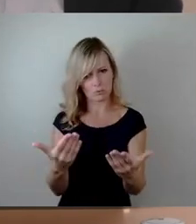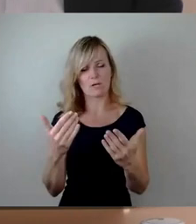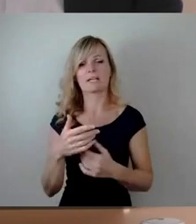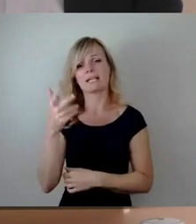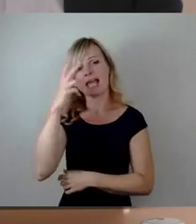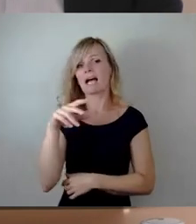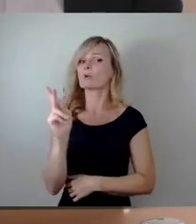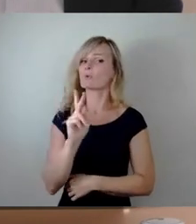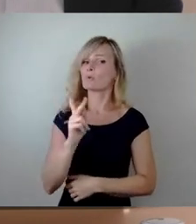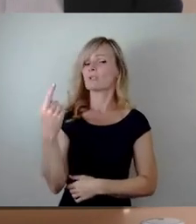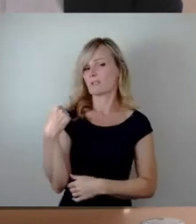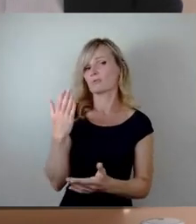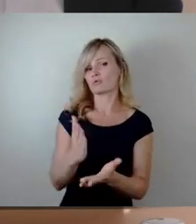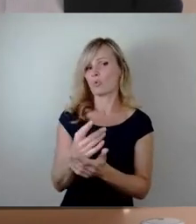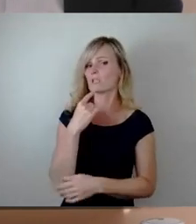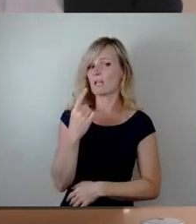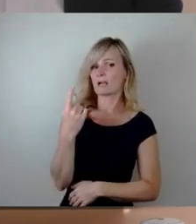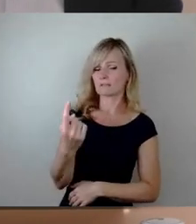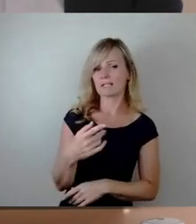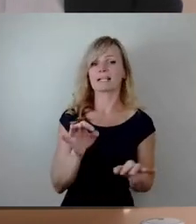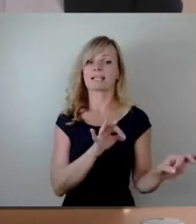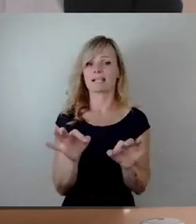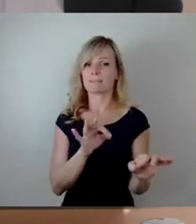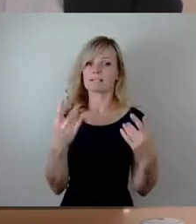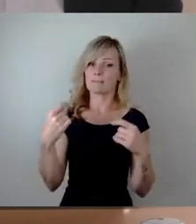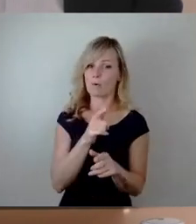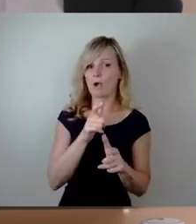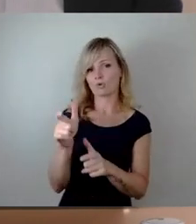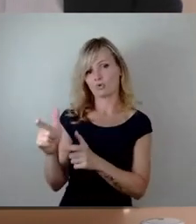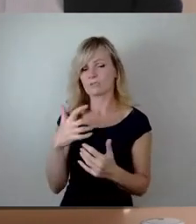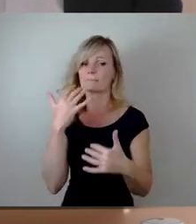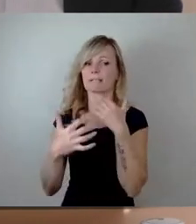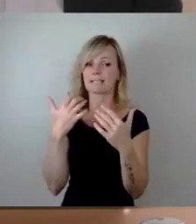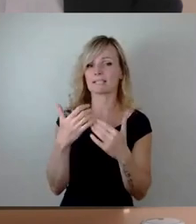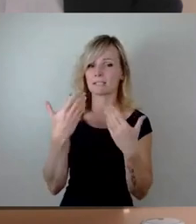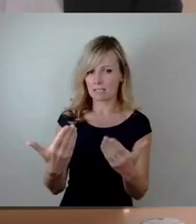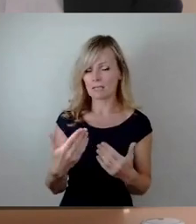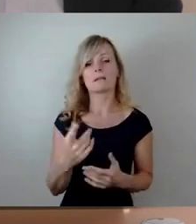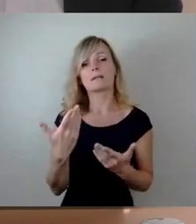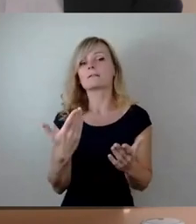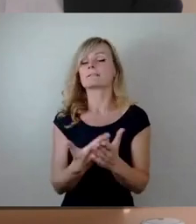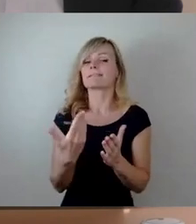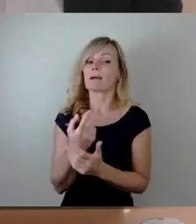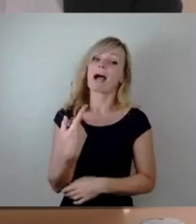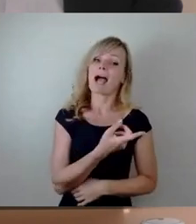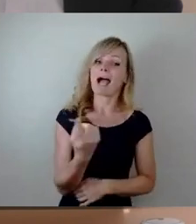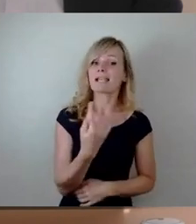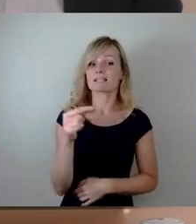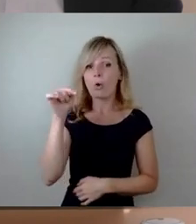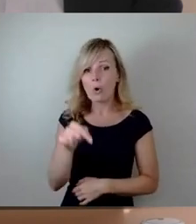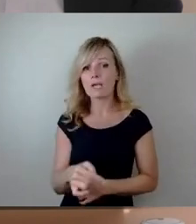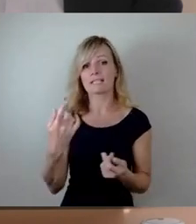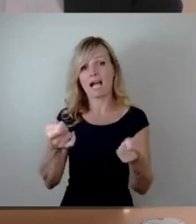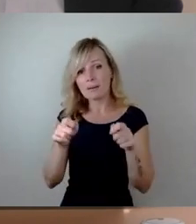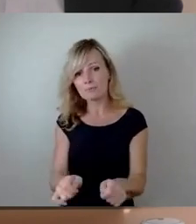auch schon vor, dass er natürlich regelmäßig auch im Bauausschuss darüber weiter berichten wird. Und insoweit wird nicht alles heute abschließend und vollumfänglich